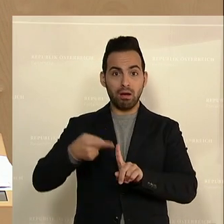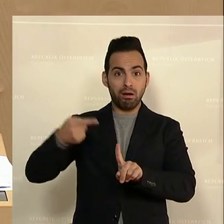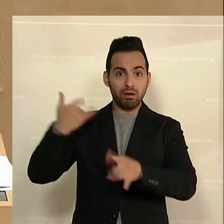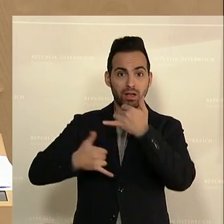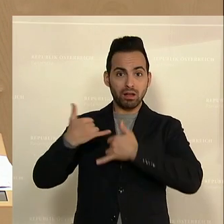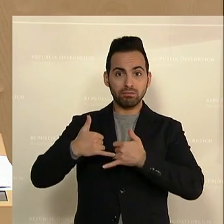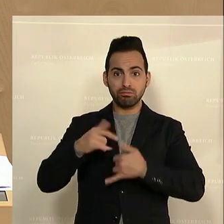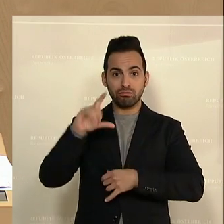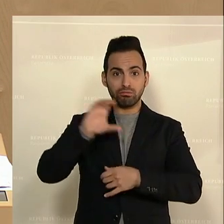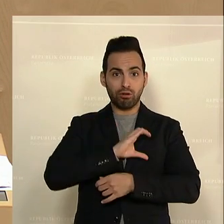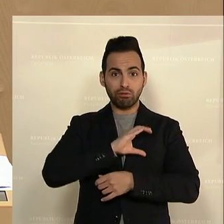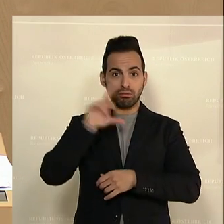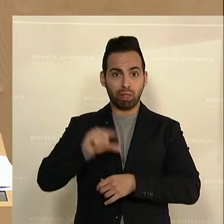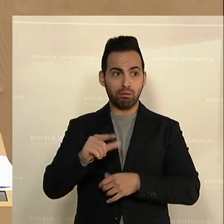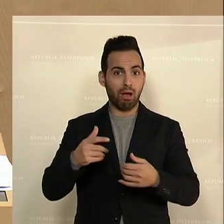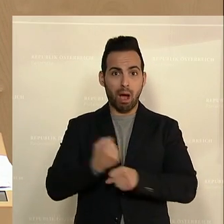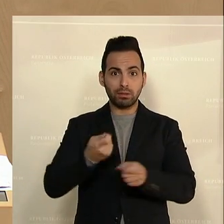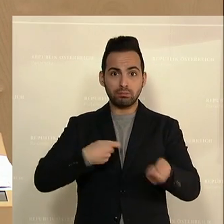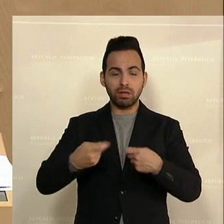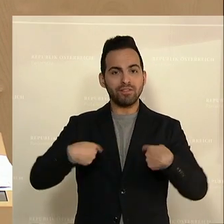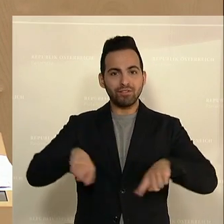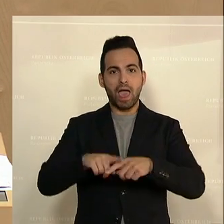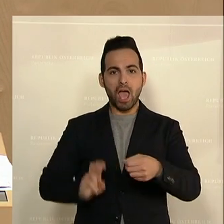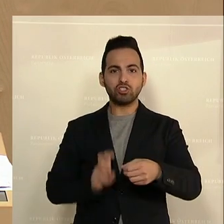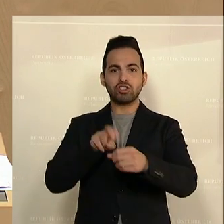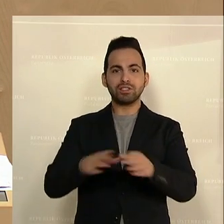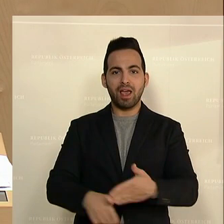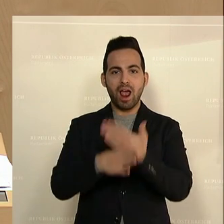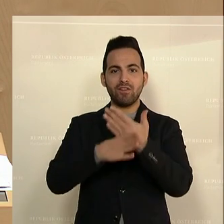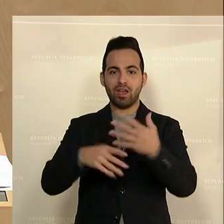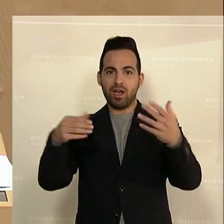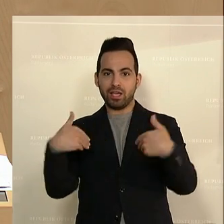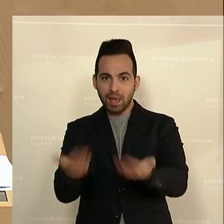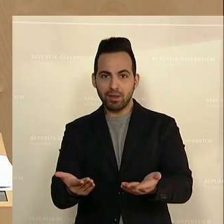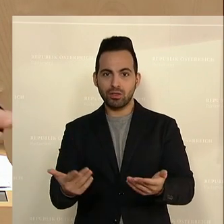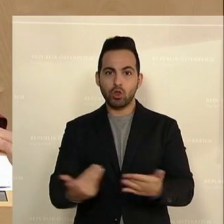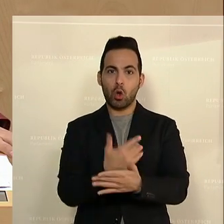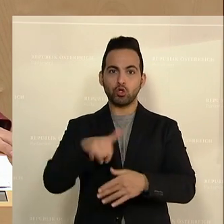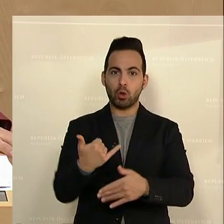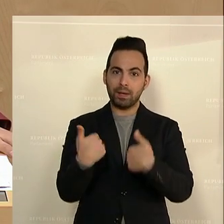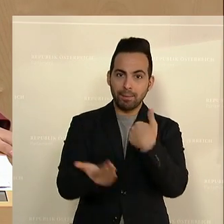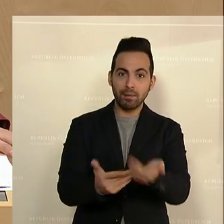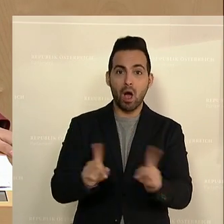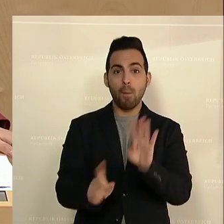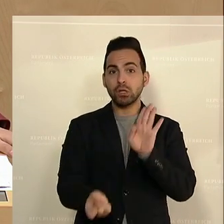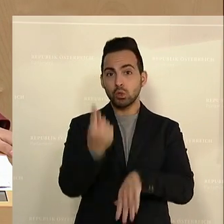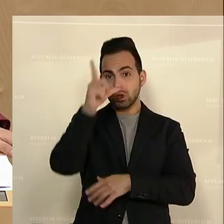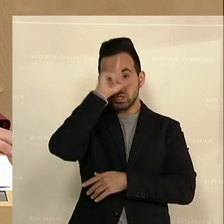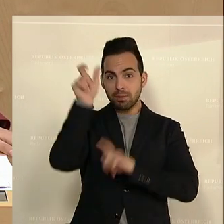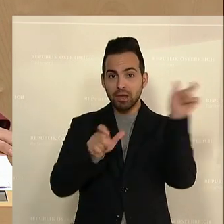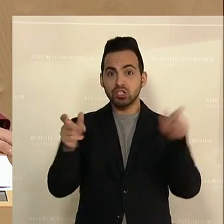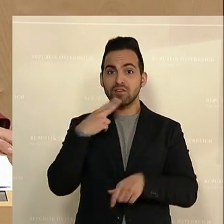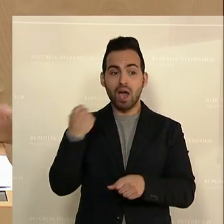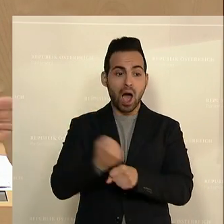Jahren eher weniger Chancen hatten am Arbeitsmarkt, hier Einstiegshilfen geschaffen, neue Jobs kreiert. Und damit auch besonders jenen Menschen, armuts und